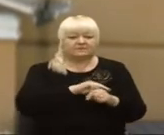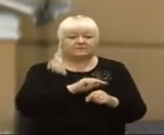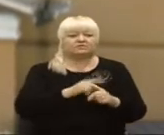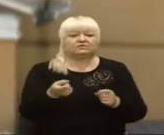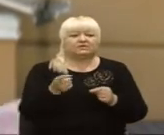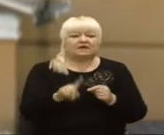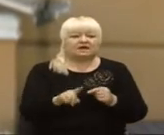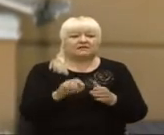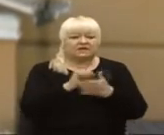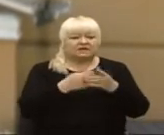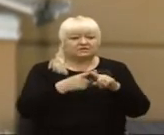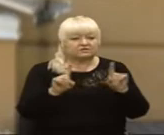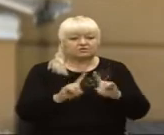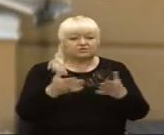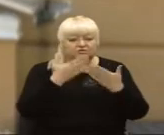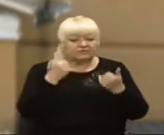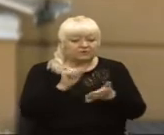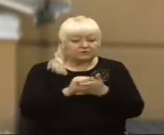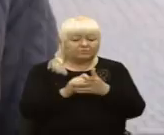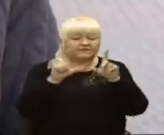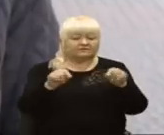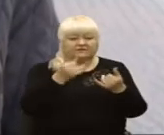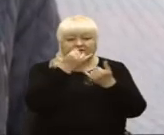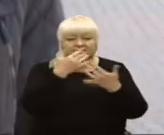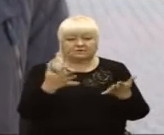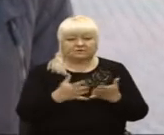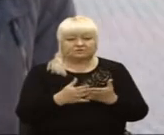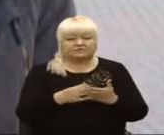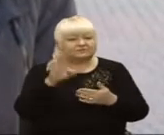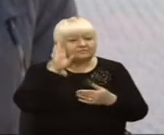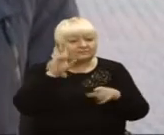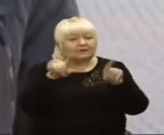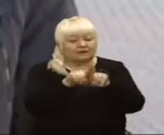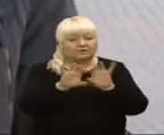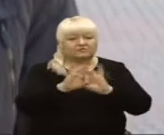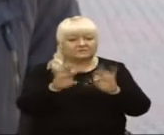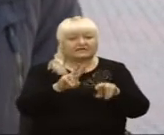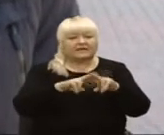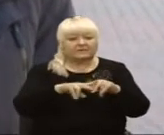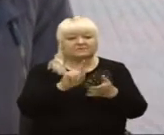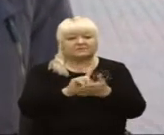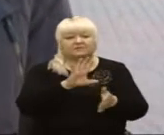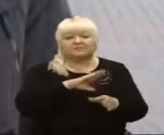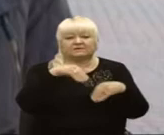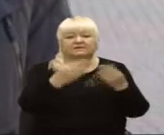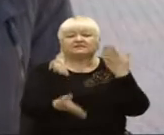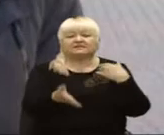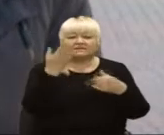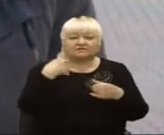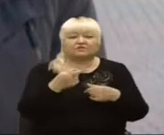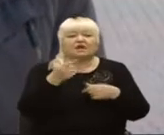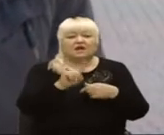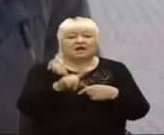з-за того, що ми не маємо документів, ми виїхати не можемо. Володимир також розповідає, паспорт йому мали видати давно, але й не щодня